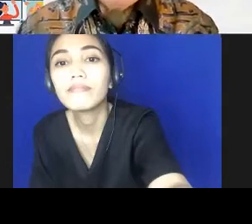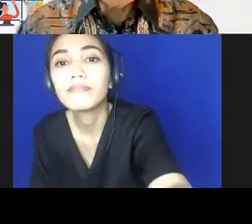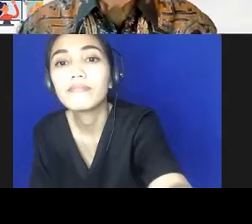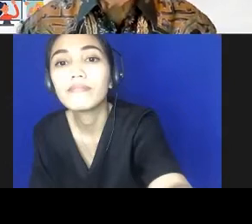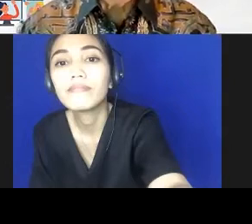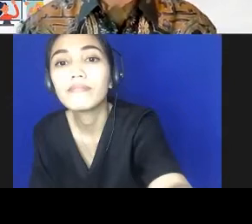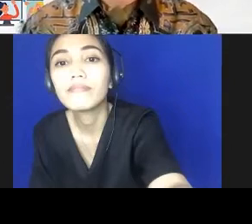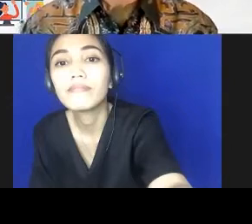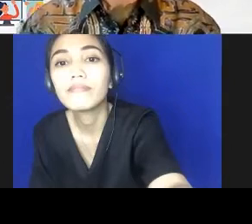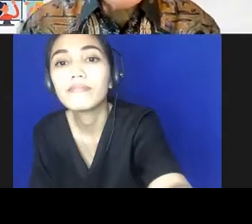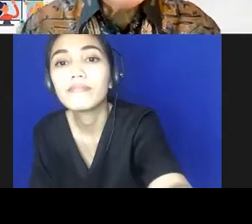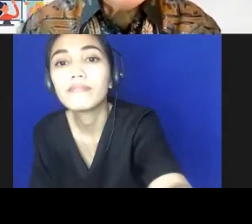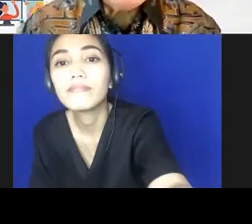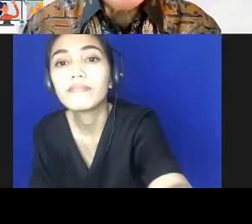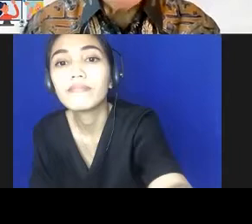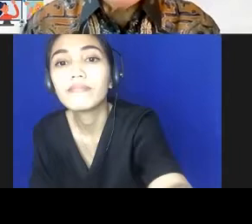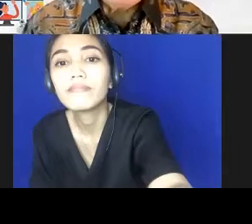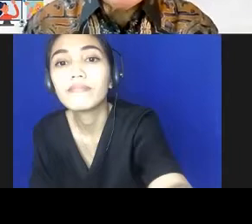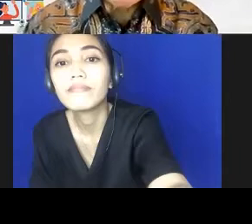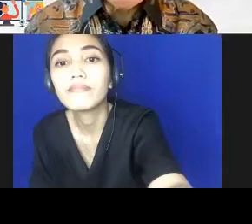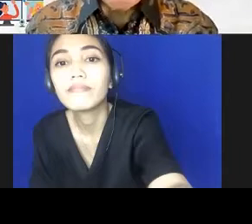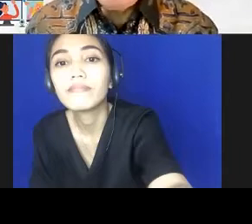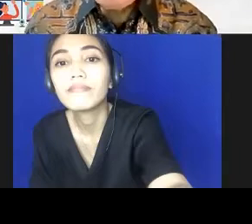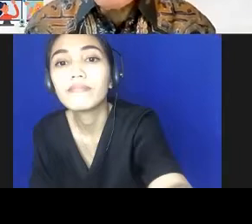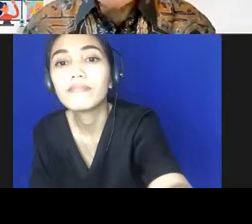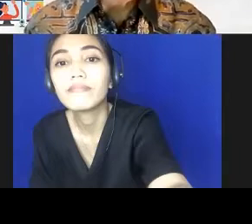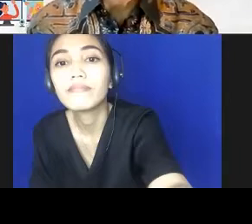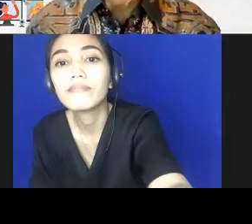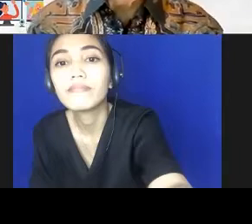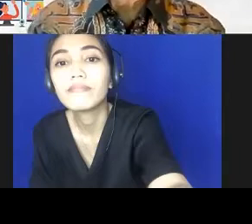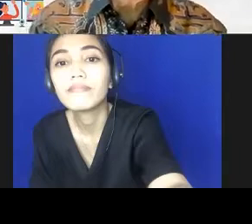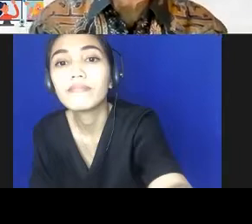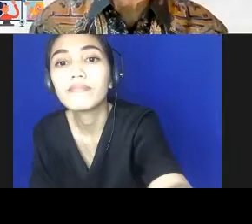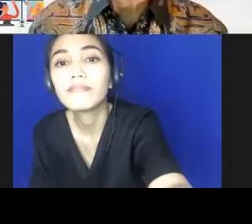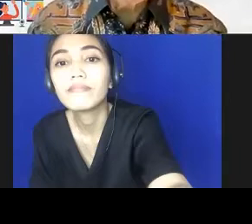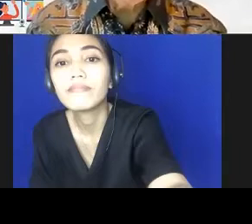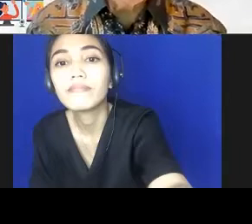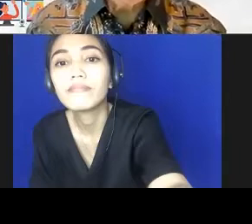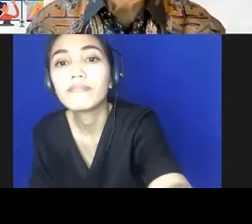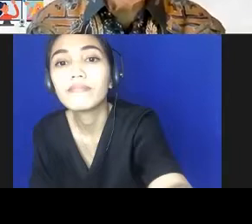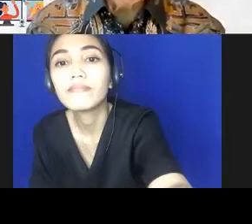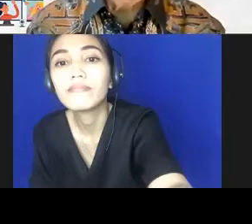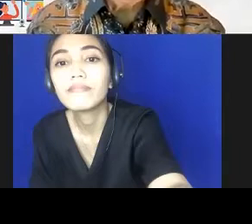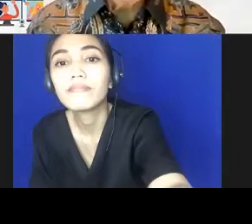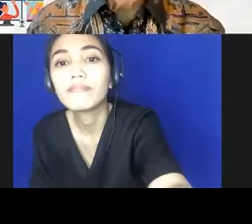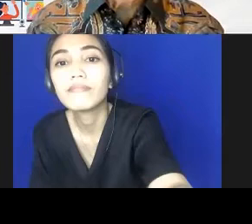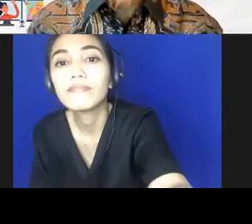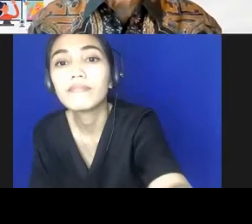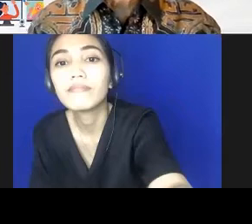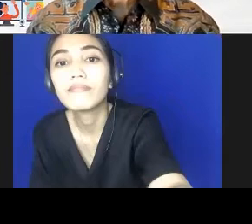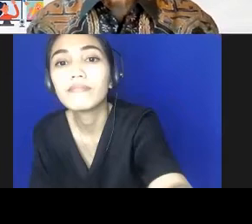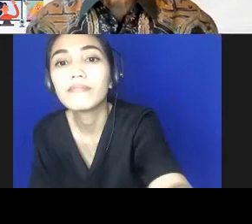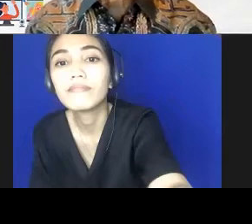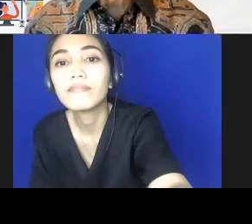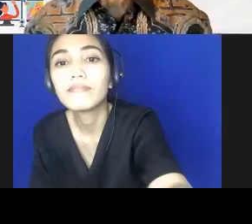enggak laporan tahunannya, apakah isinya dan benarkah memberikan kesempatan terbaik pada anak untuk dipenuhi hak-haknya itu.